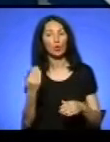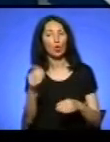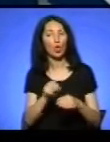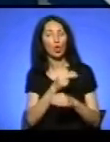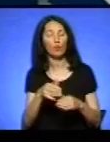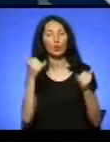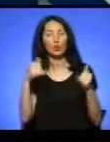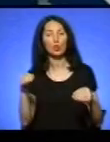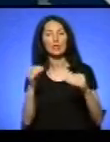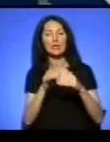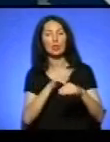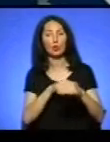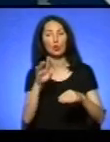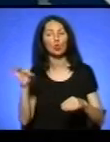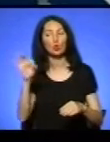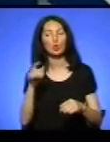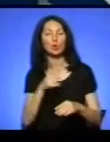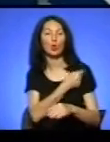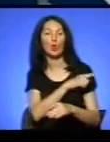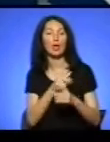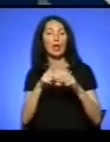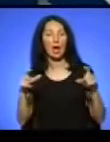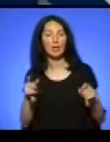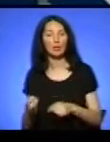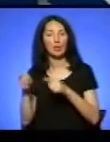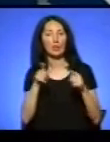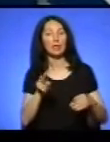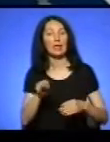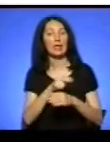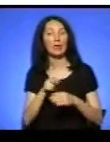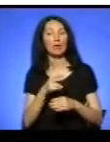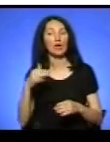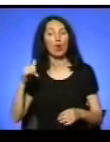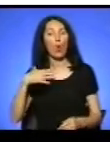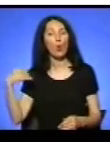-й годині його з обласної лікарні перевели на лікування у Львів. Тарас Бурак продовжить.